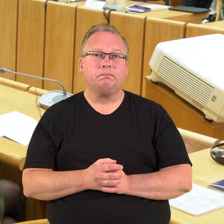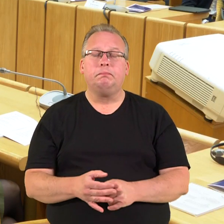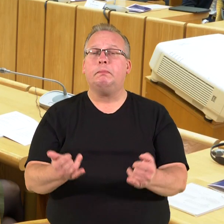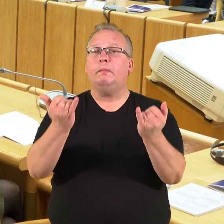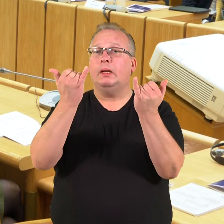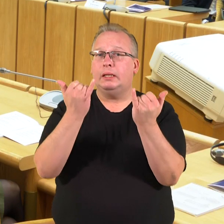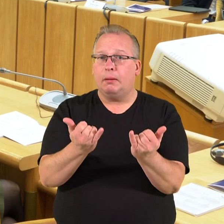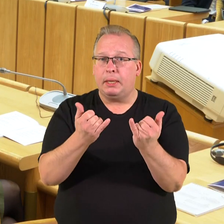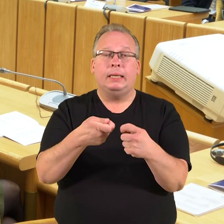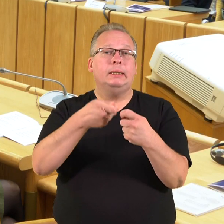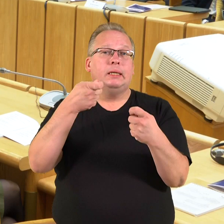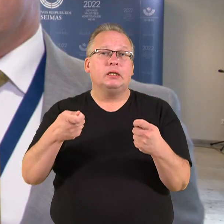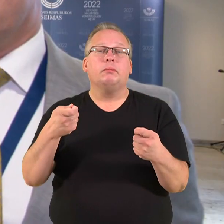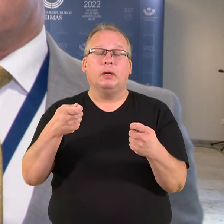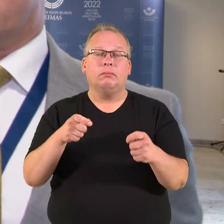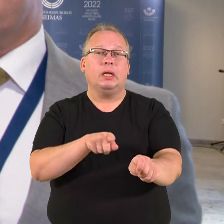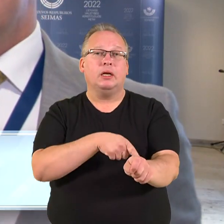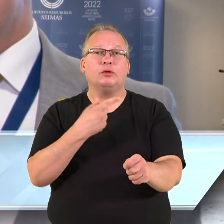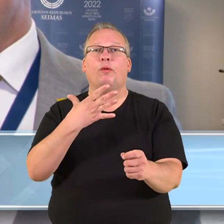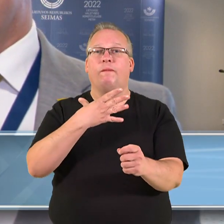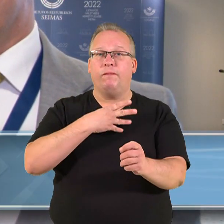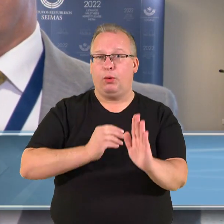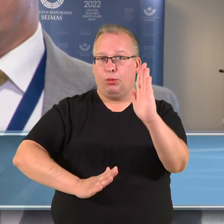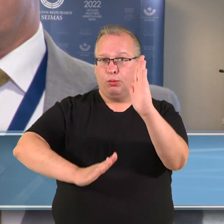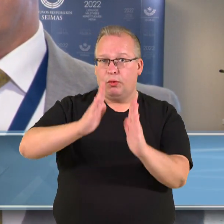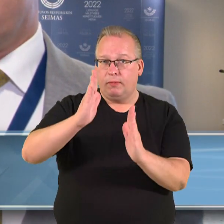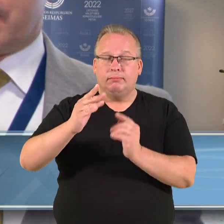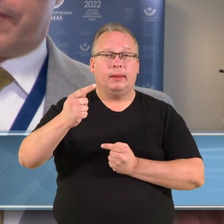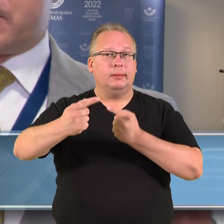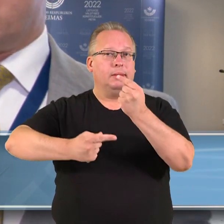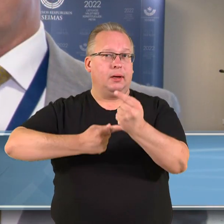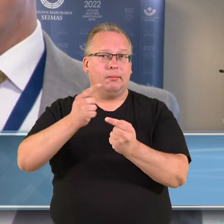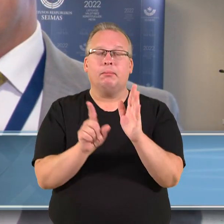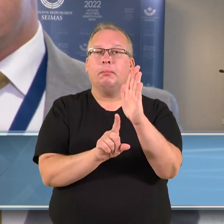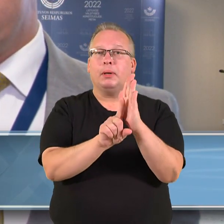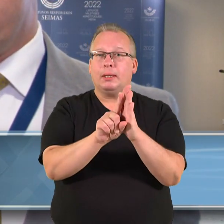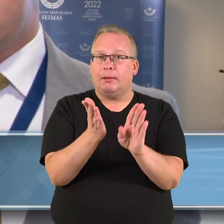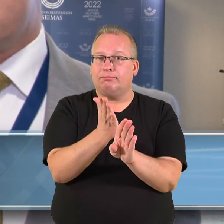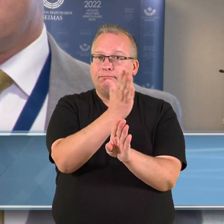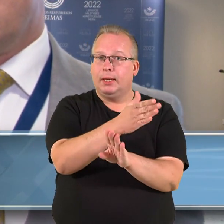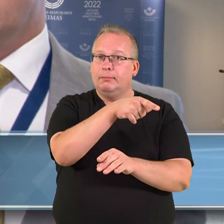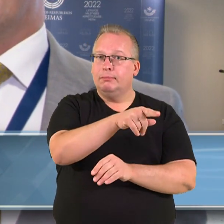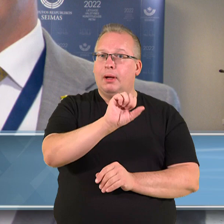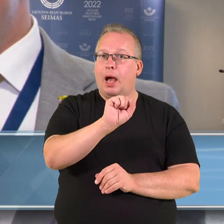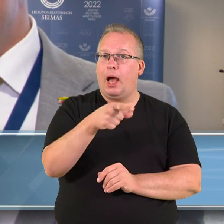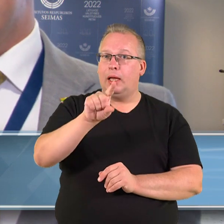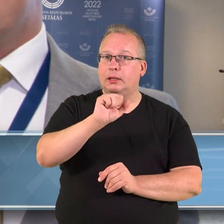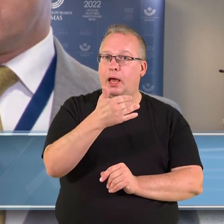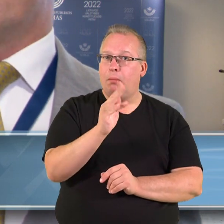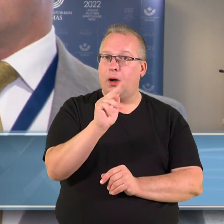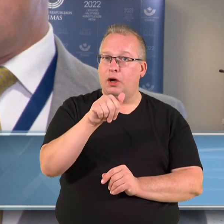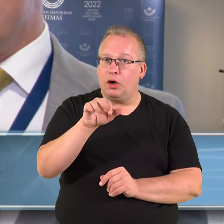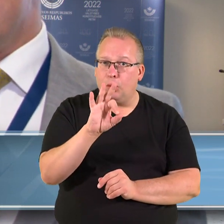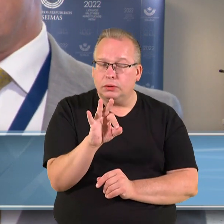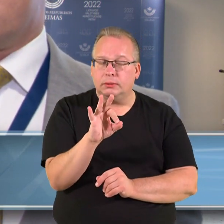didesnių Vilniaus konferencijų tradiciją, kurią pradėjom dar prezidento Damkaus laikais kalbėti